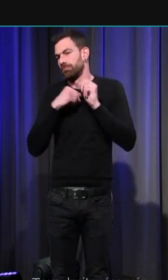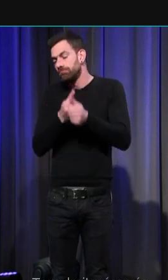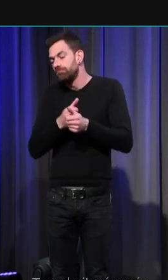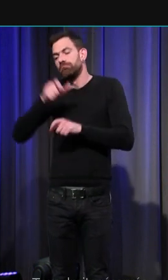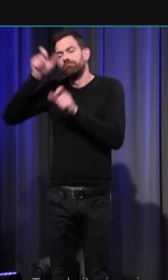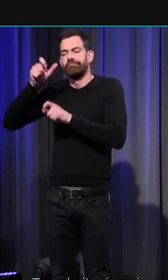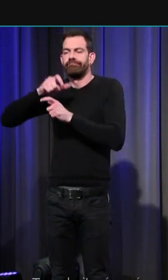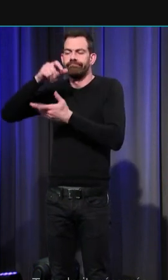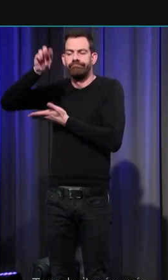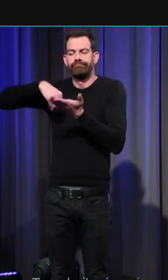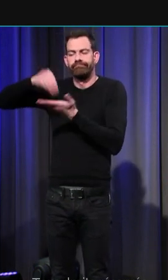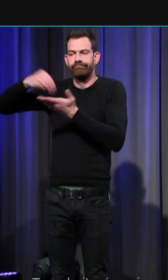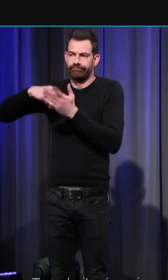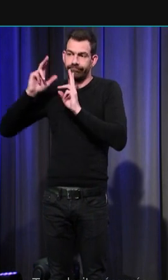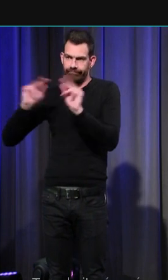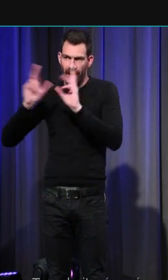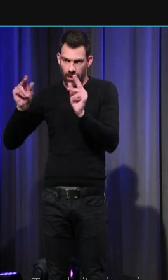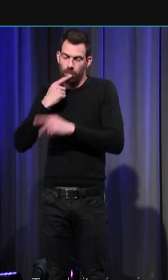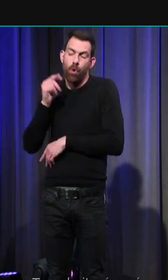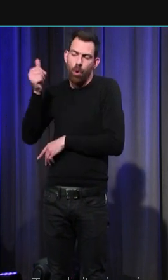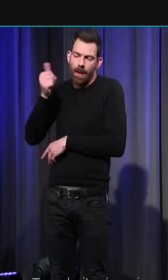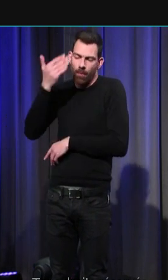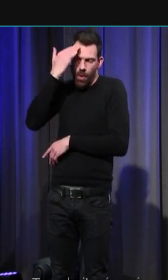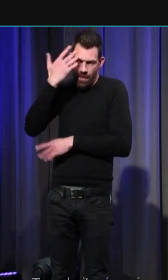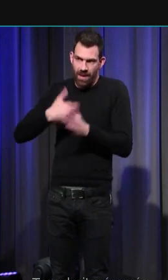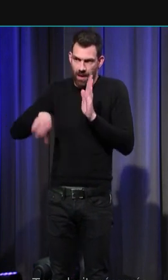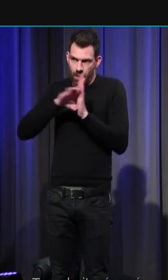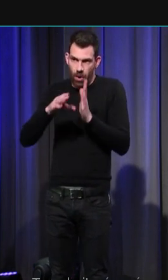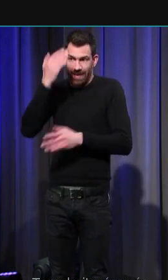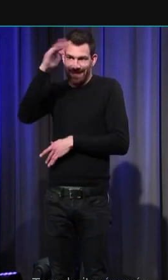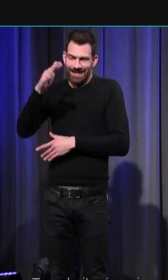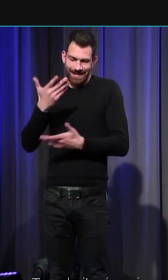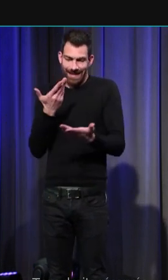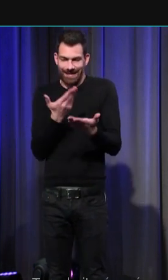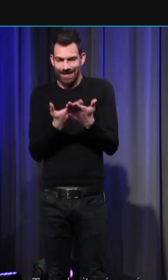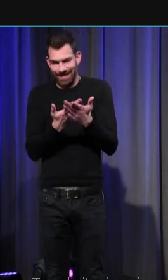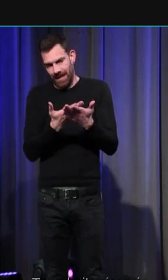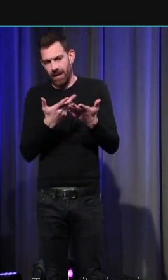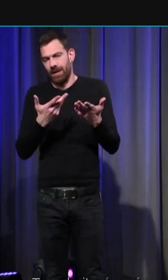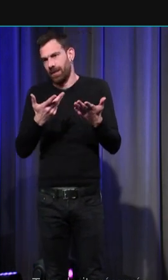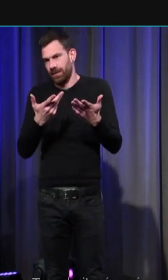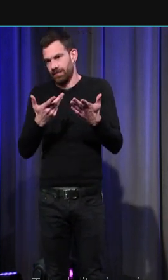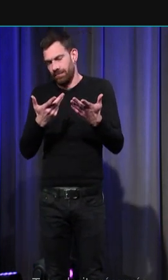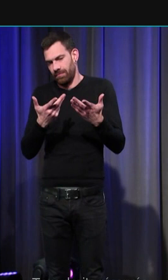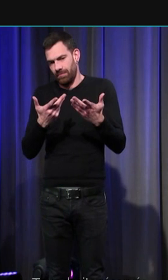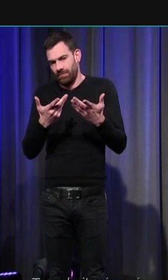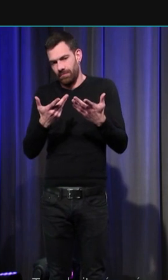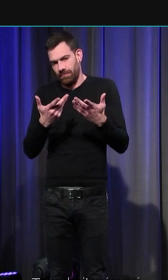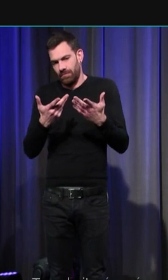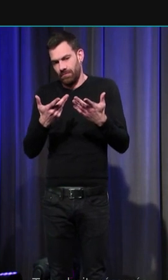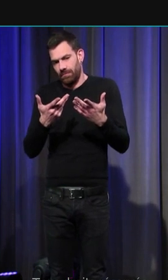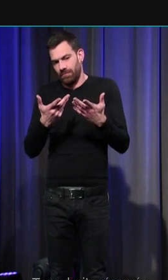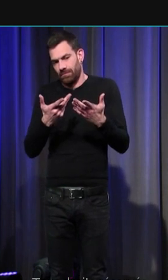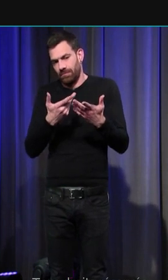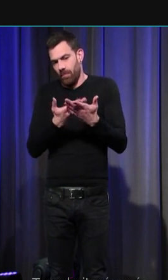rendent compte et qui savent eux-mêmes parce qu'ils ont appris la rhétorique que la passion précisément est un des éléments pour emporter l'adhésion